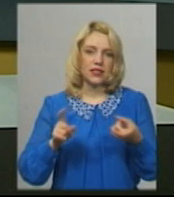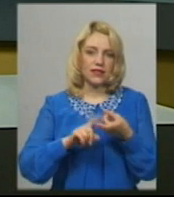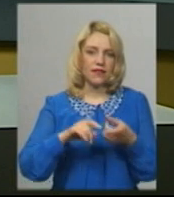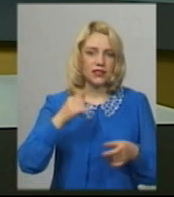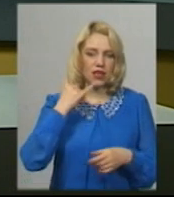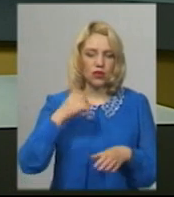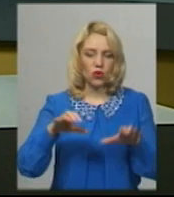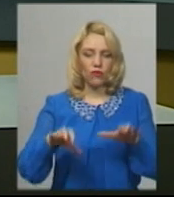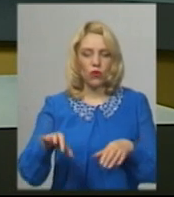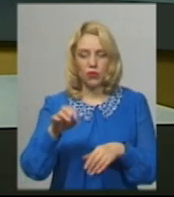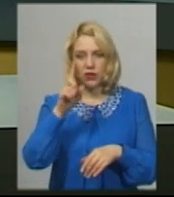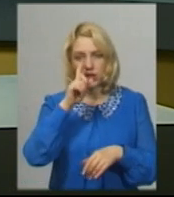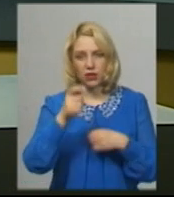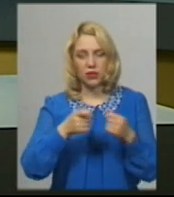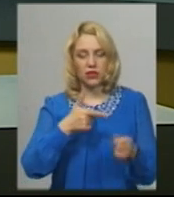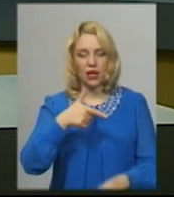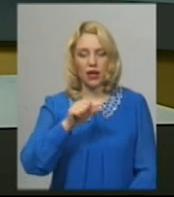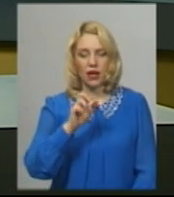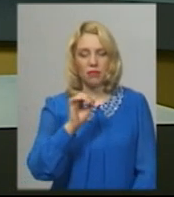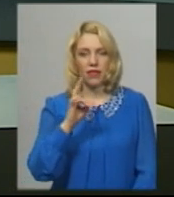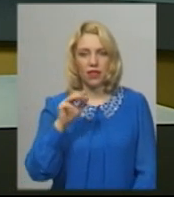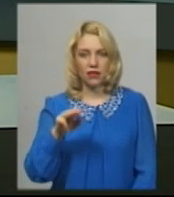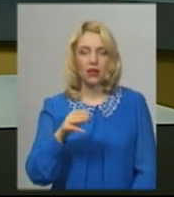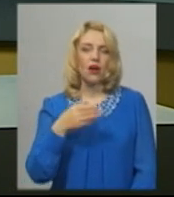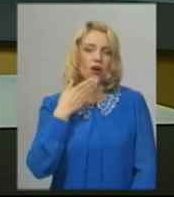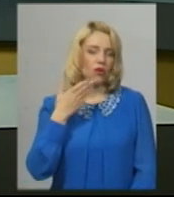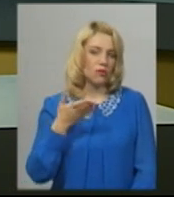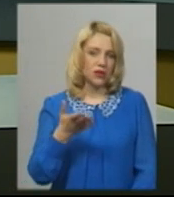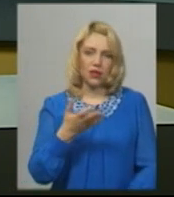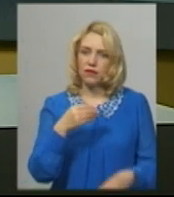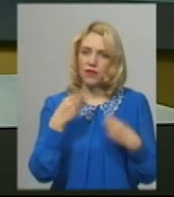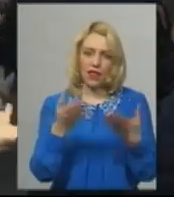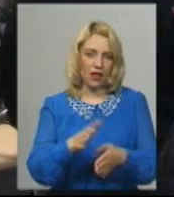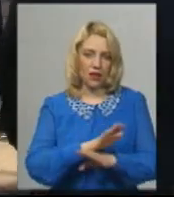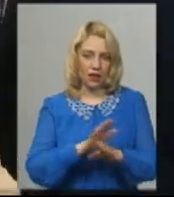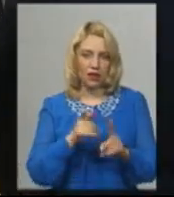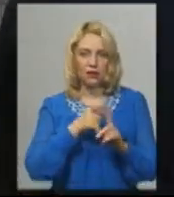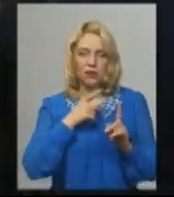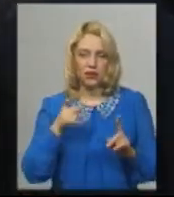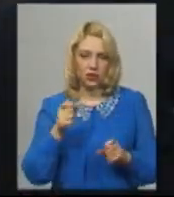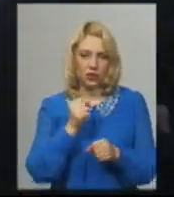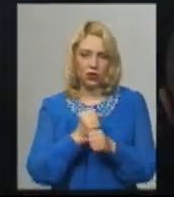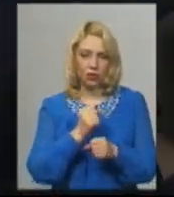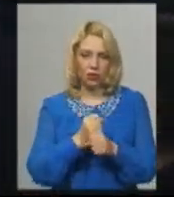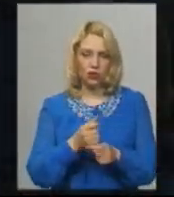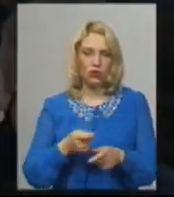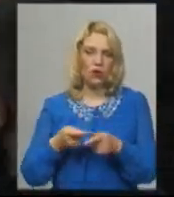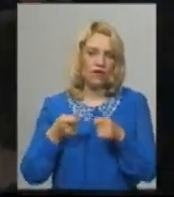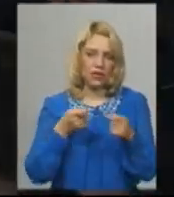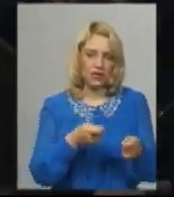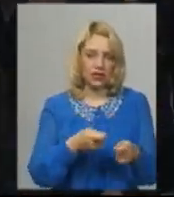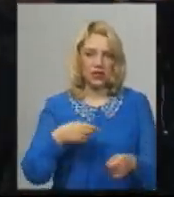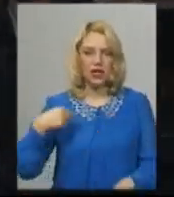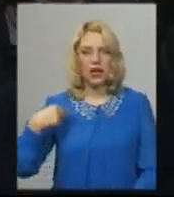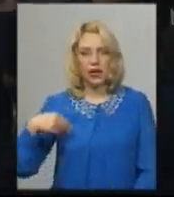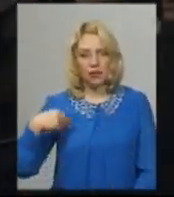облдержадміністрації Дмитром Габінетом. Коментарів нам не надали. Нагадаю, під час робочого візиту президента України на Хмельниччину